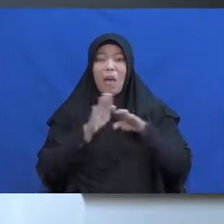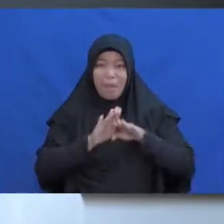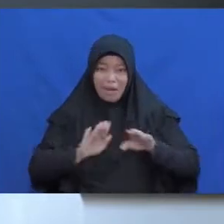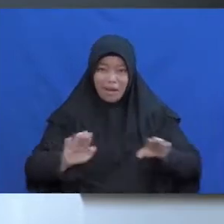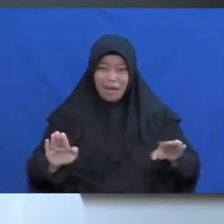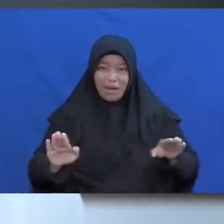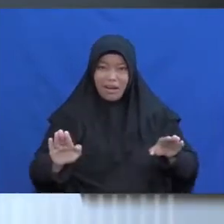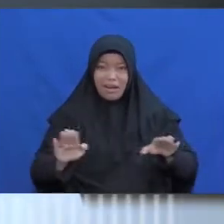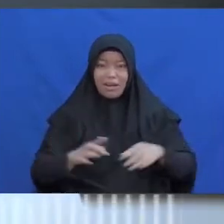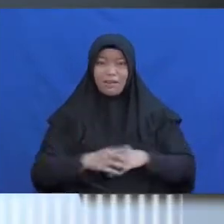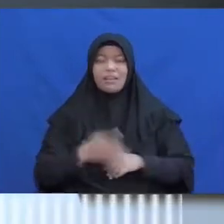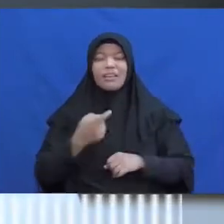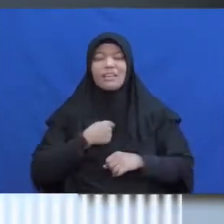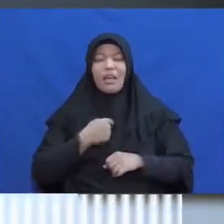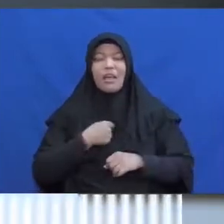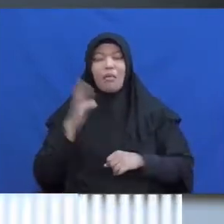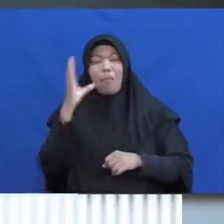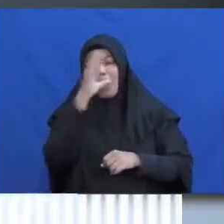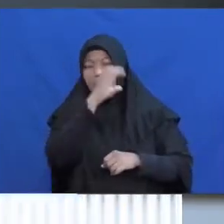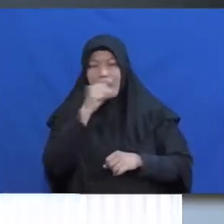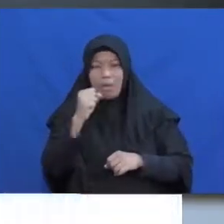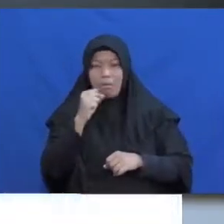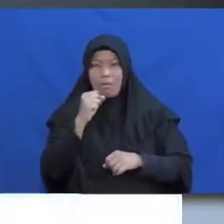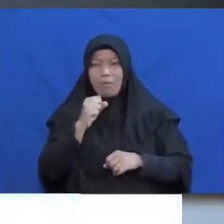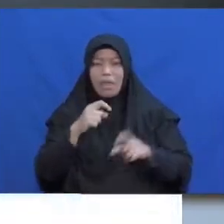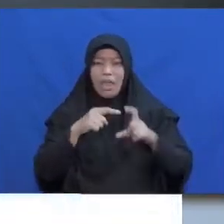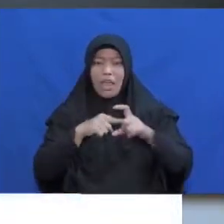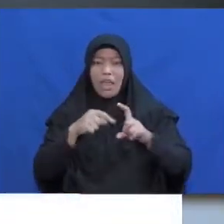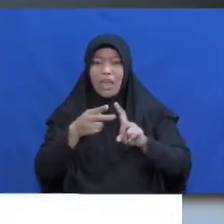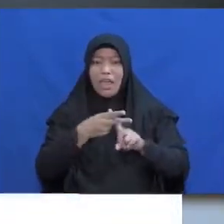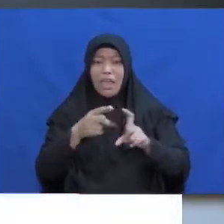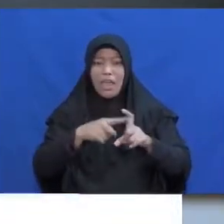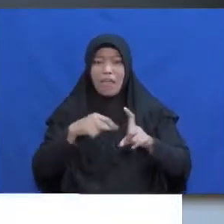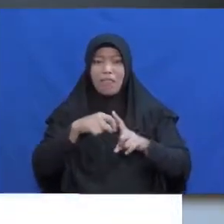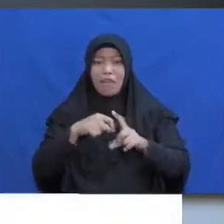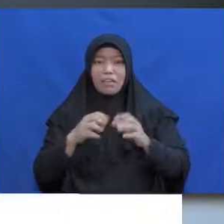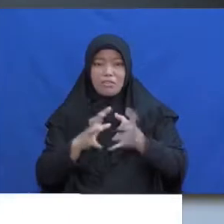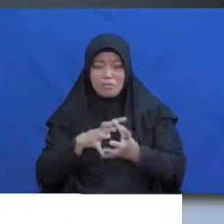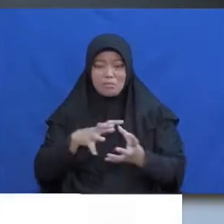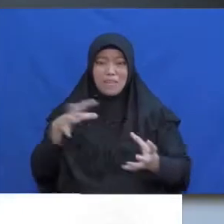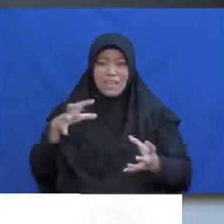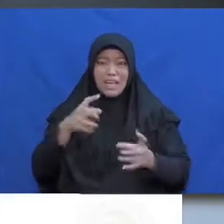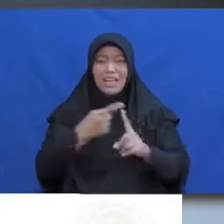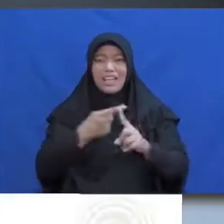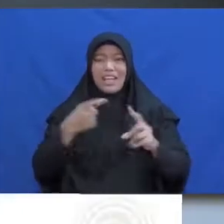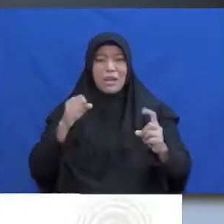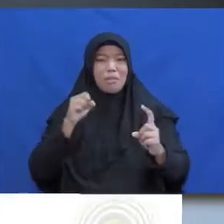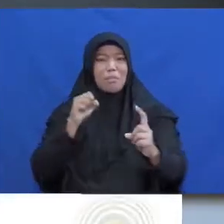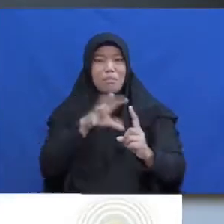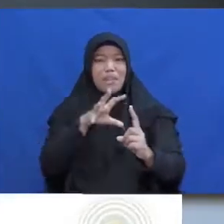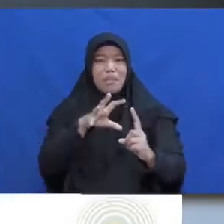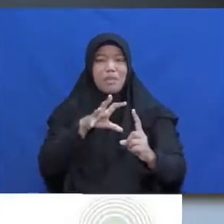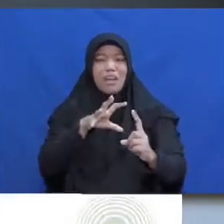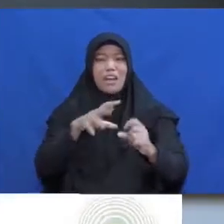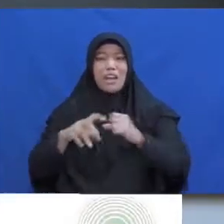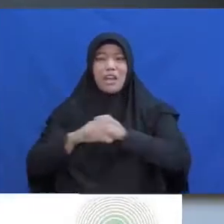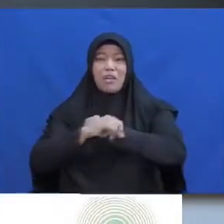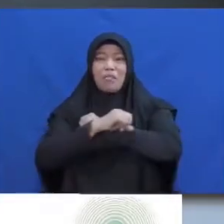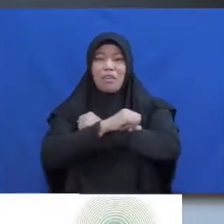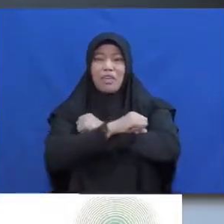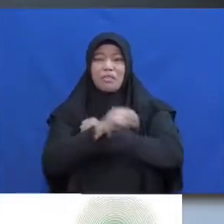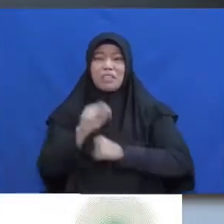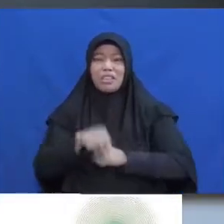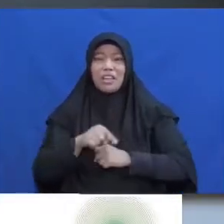yang lebih baik Saya paham efek terbesar dari Penyebaran virus